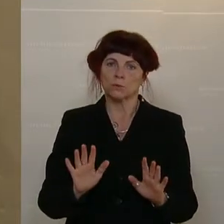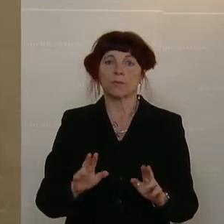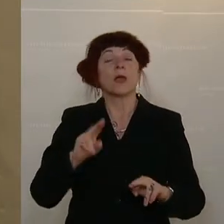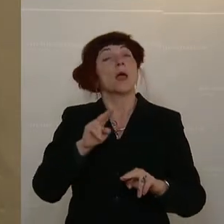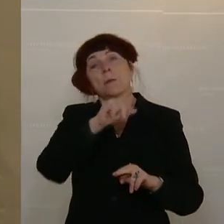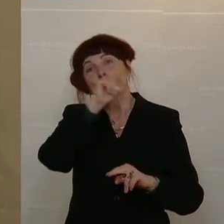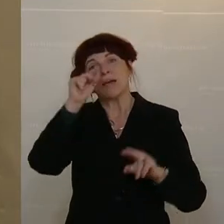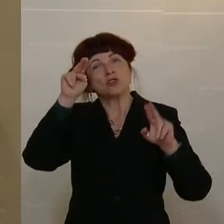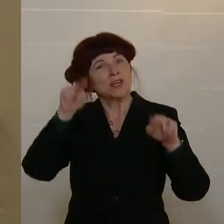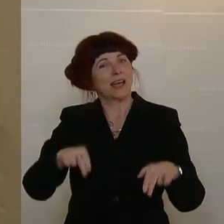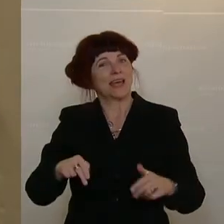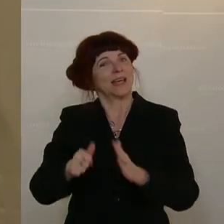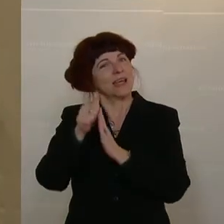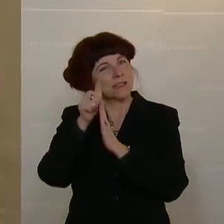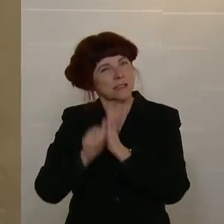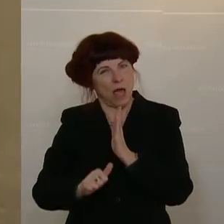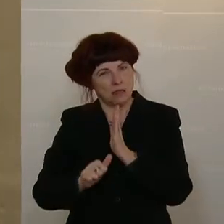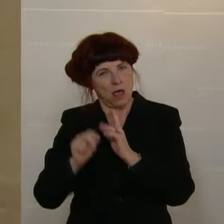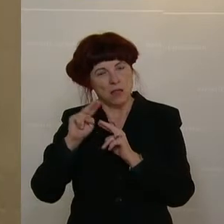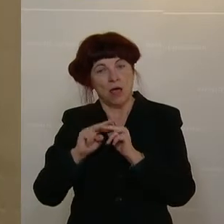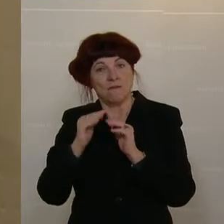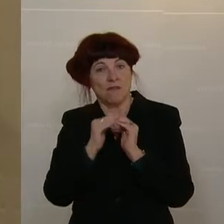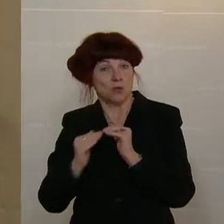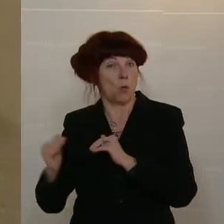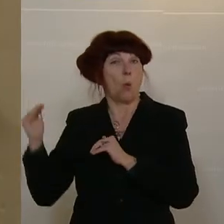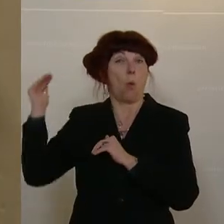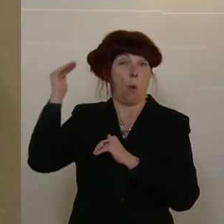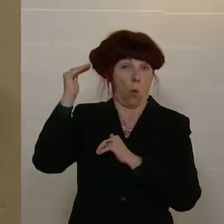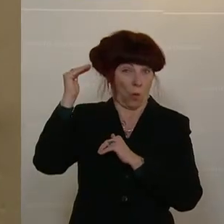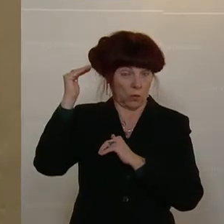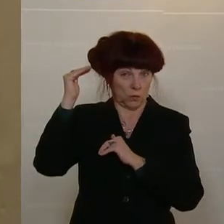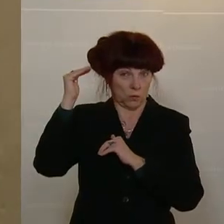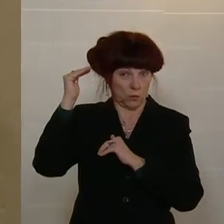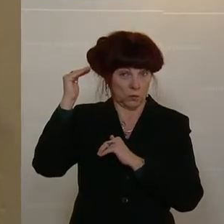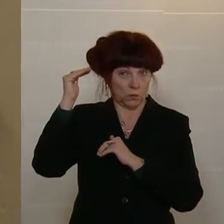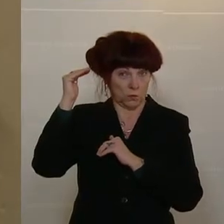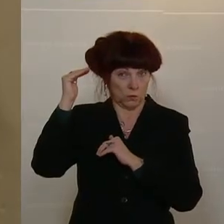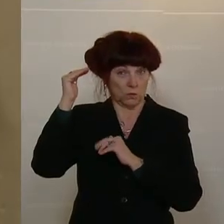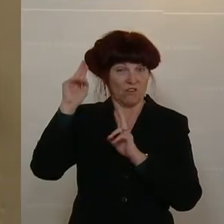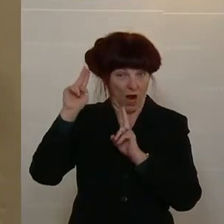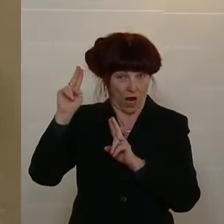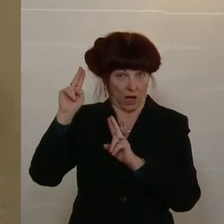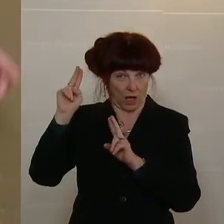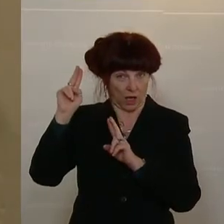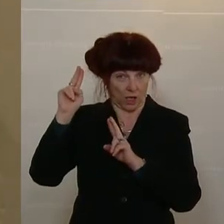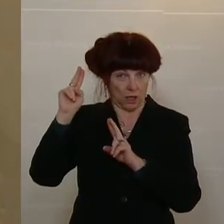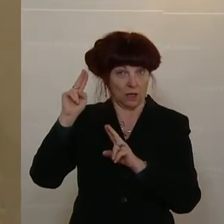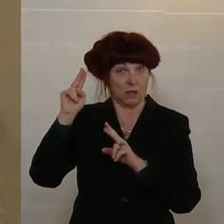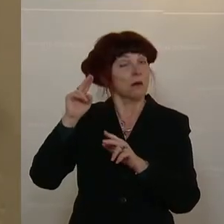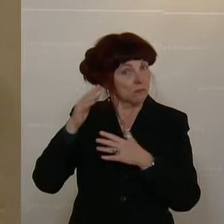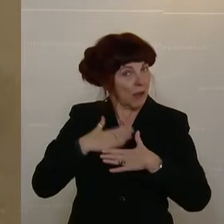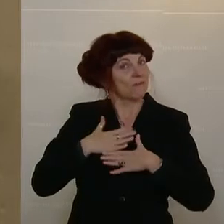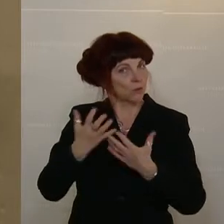menschenrechtlichen Standard sehr, sehr hoch ansetzen würden, würde ich mir das wünschen,